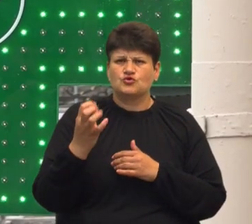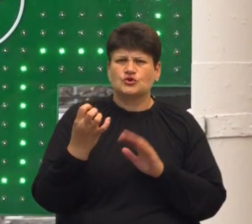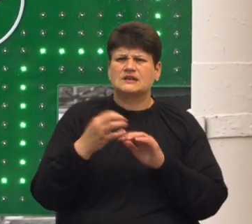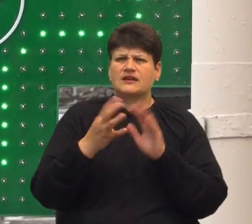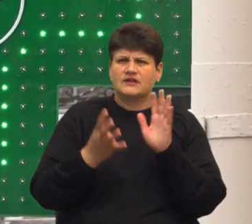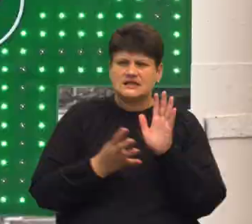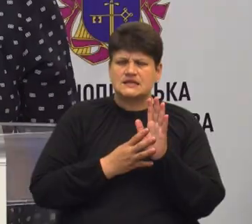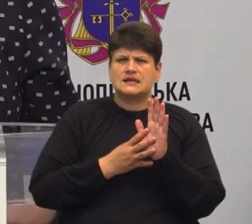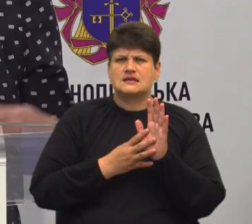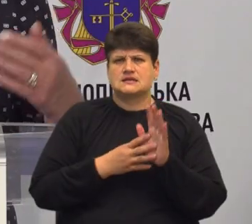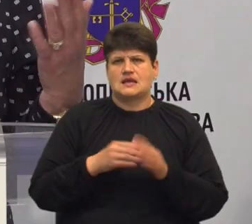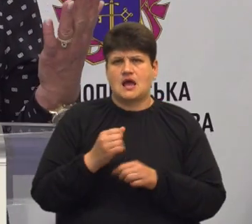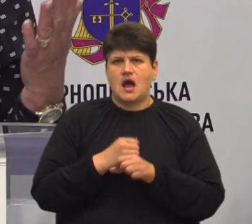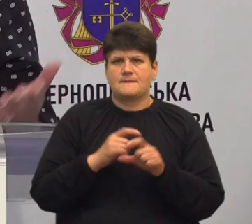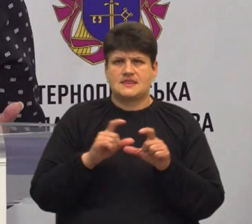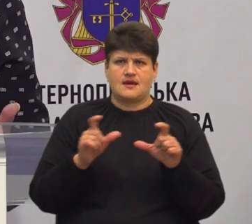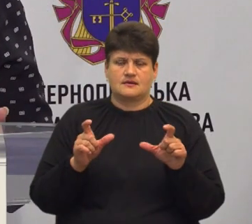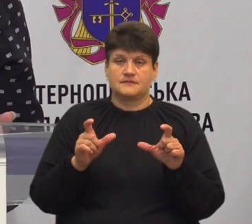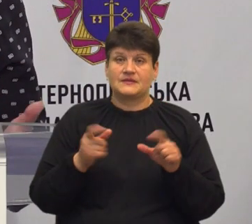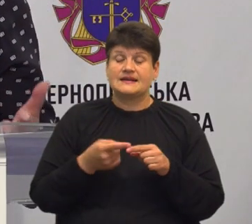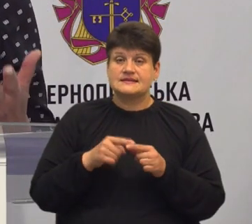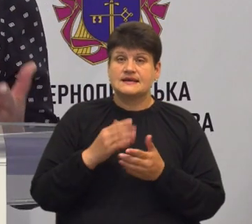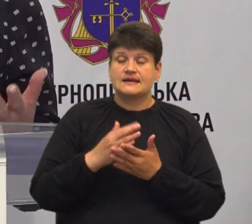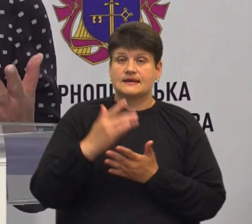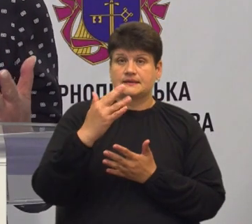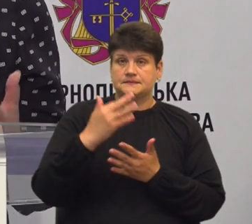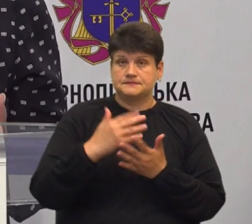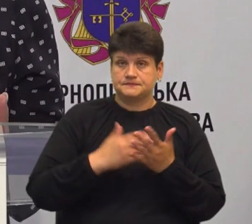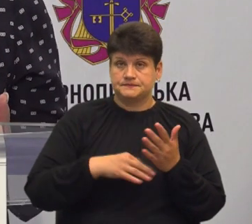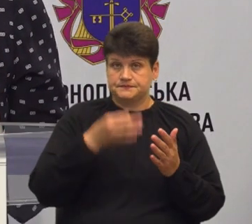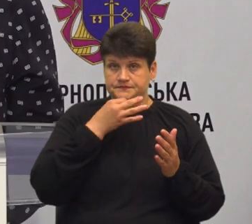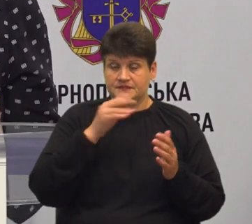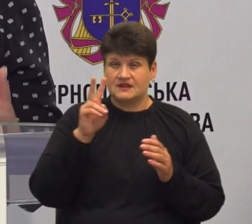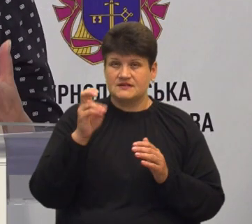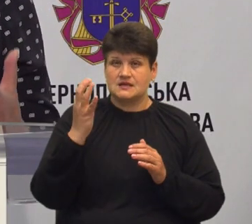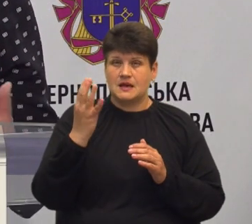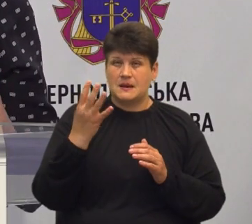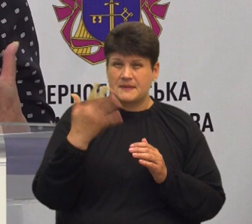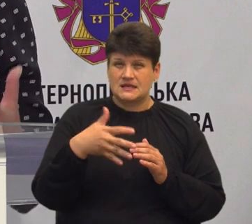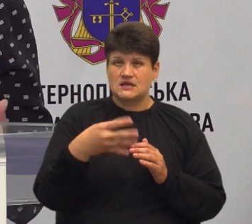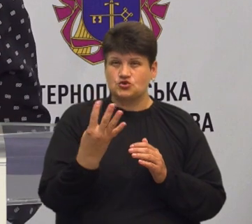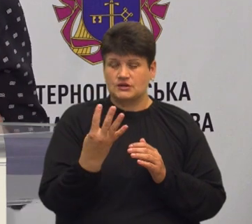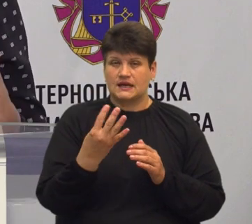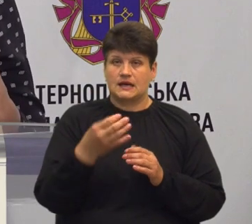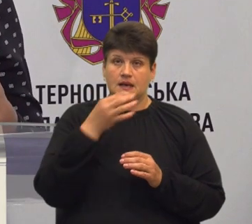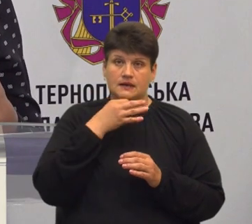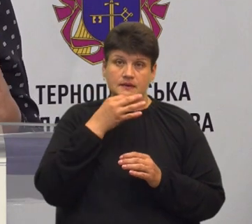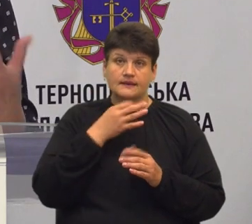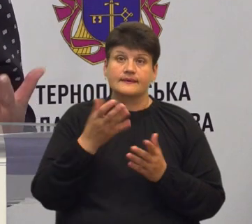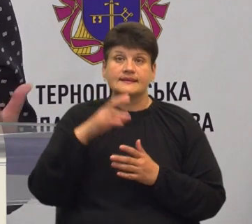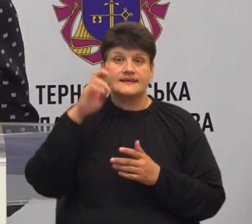аптеках. Це є ряд препаратів, 254 препарати, які держава